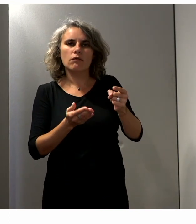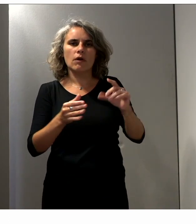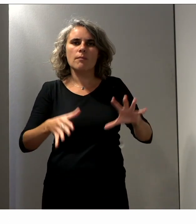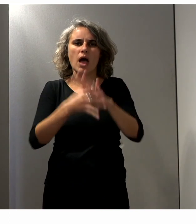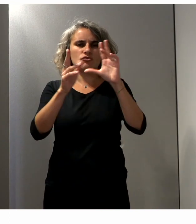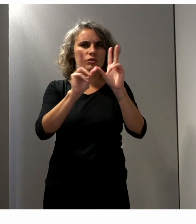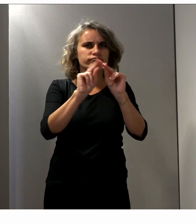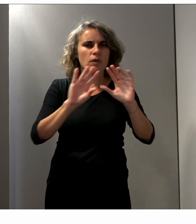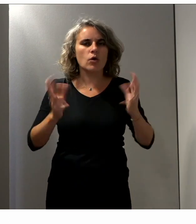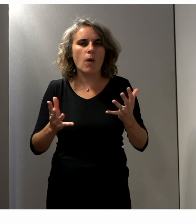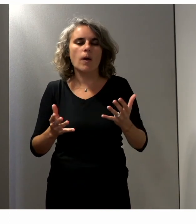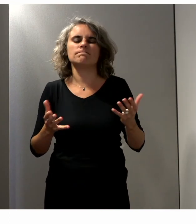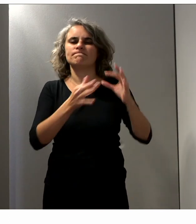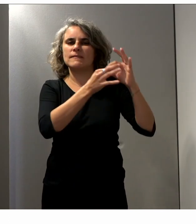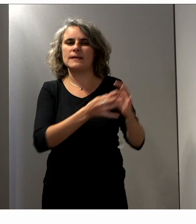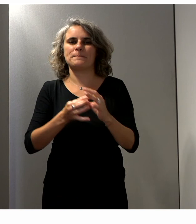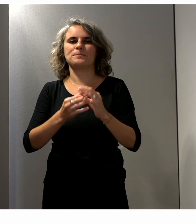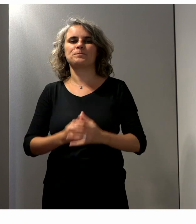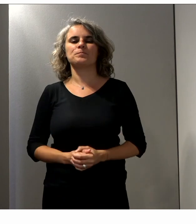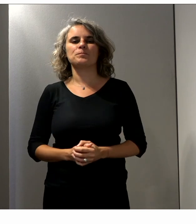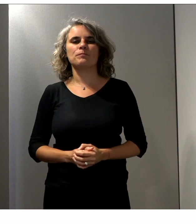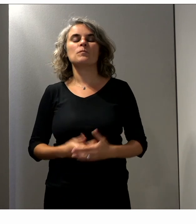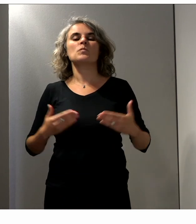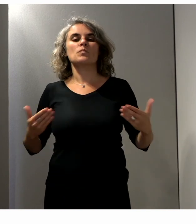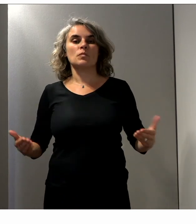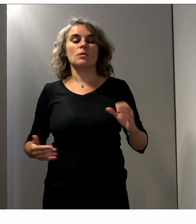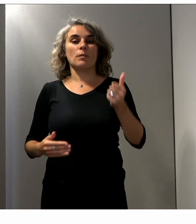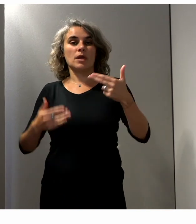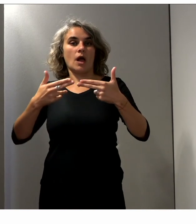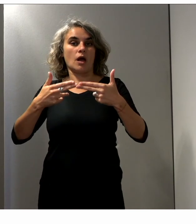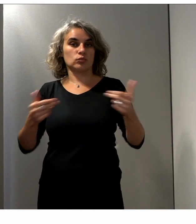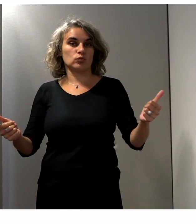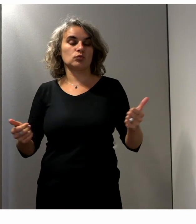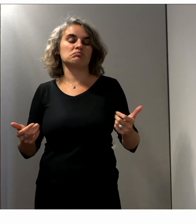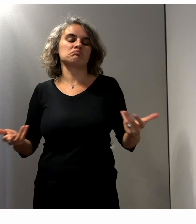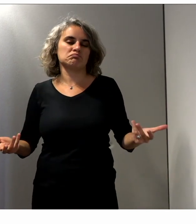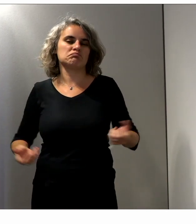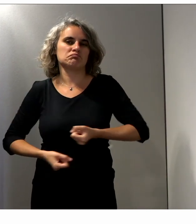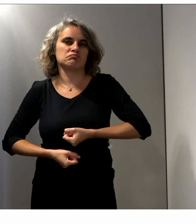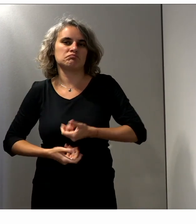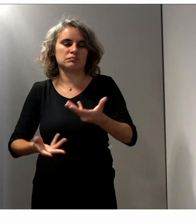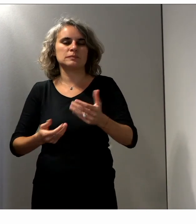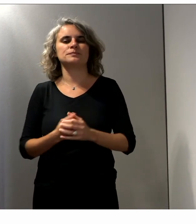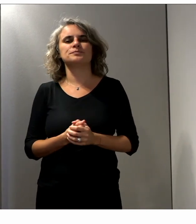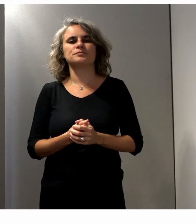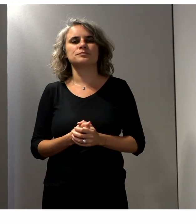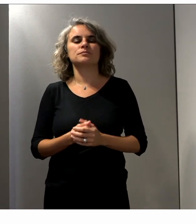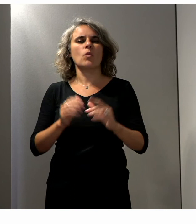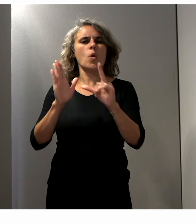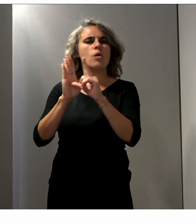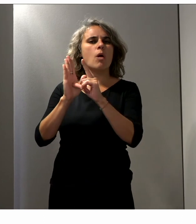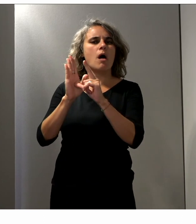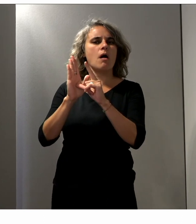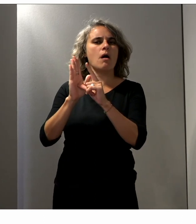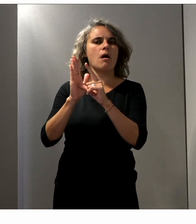on va parler maintenant. En guise d'introduction, je vais très rapidement vous lire quelques extraits d'une